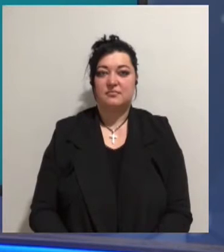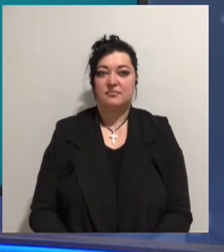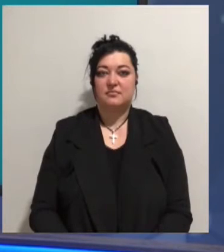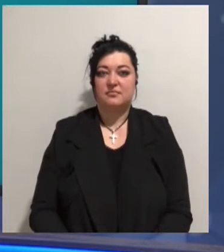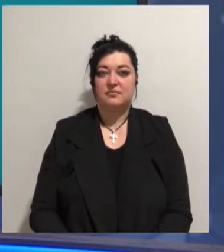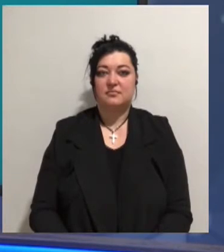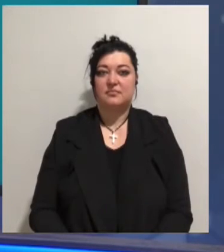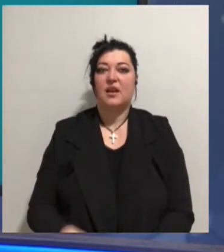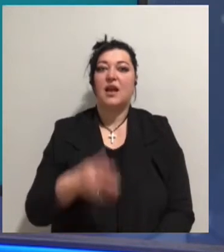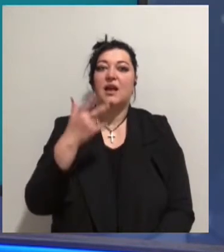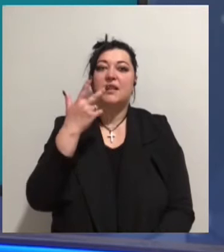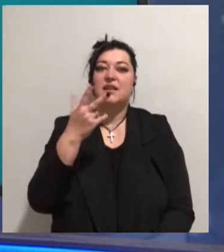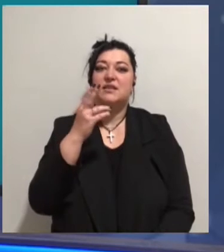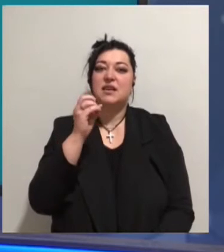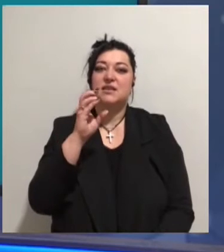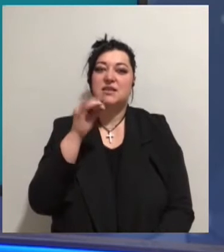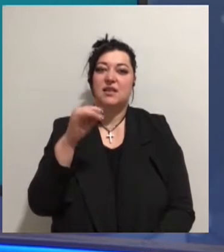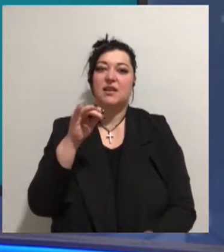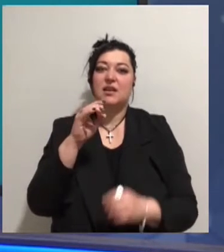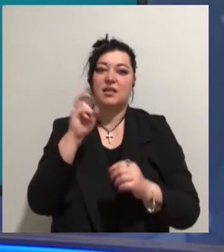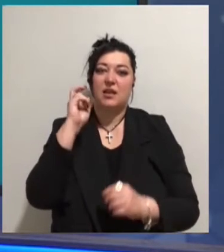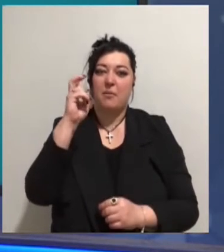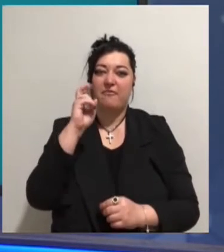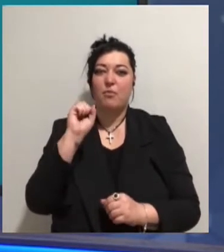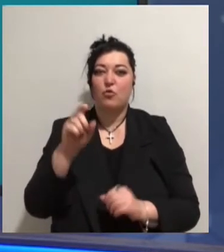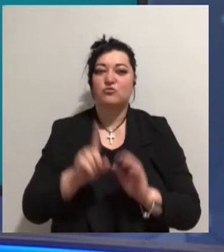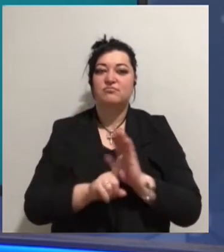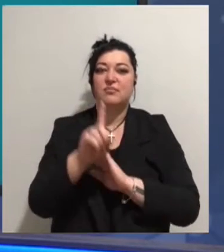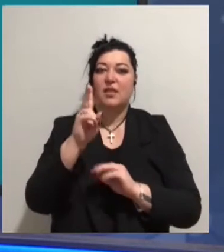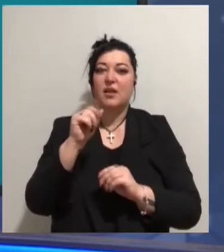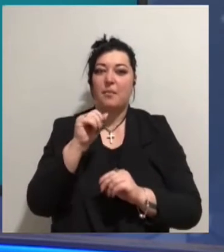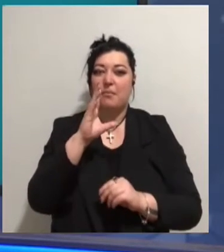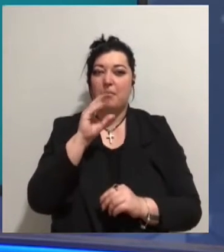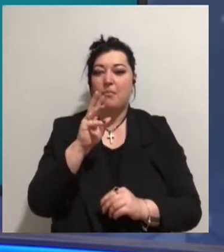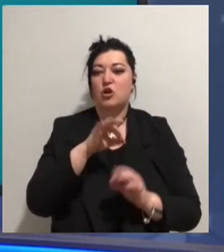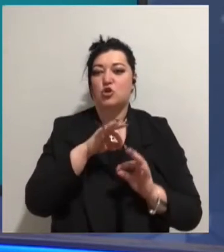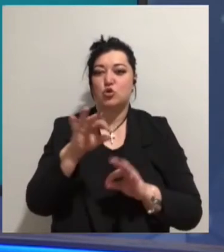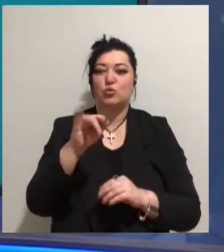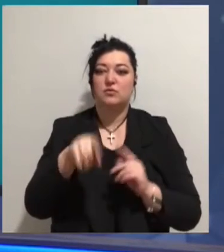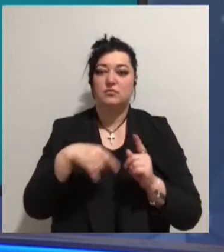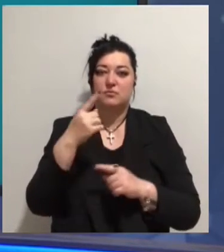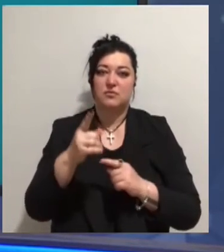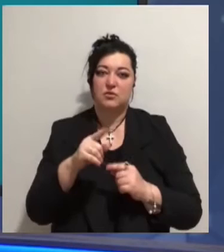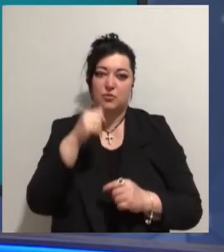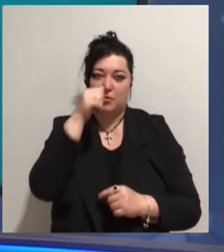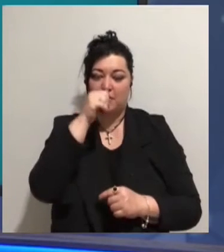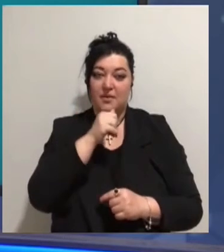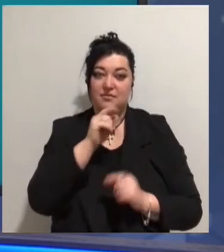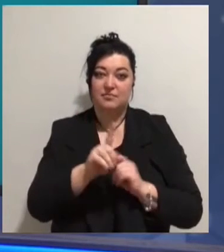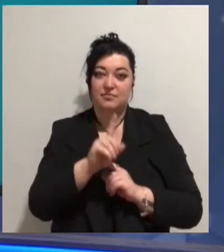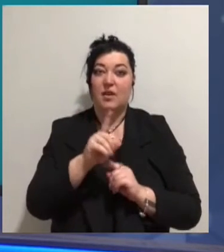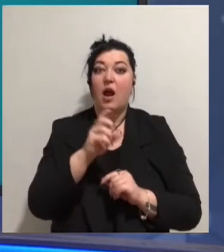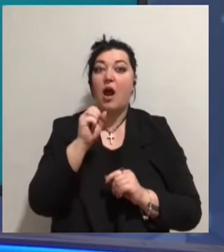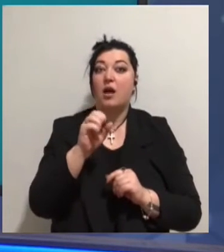Трисекційний трамвай «Одіссей» може вийти на маршрут на початку наступного місяця, а два нових односекційних мають почати